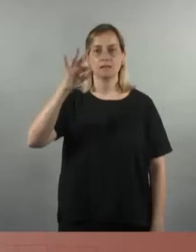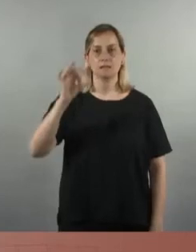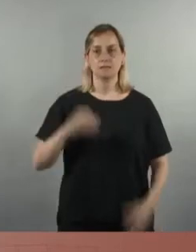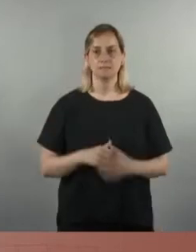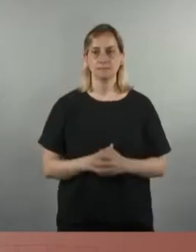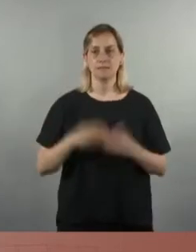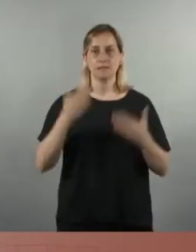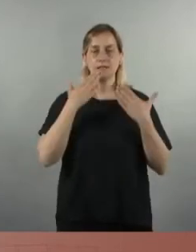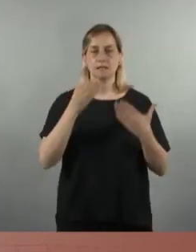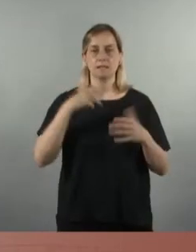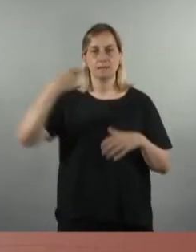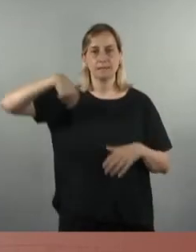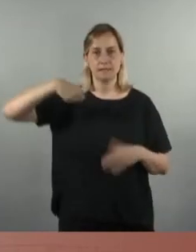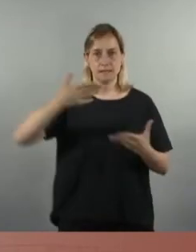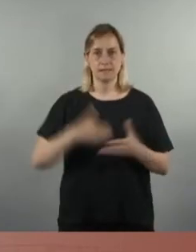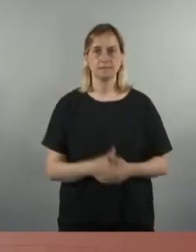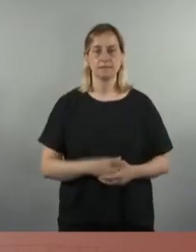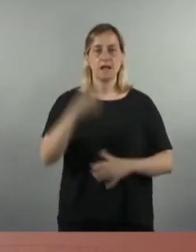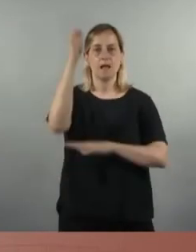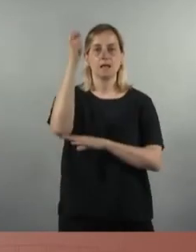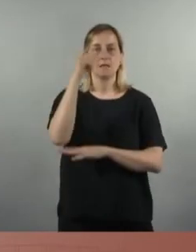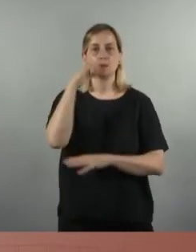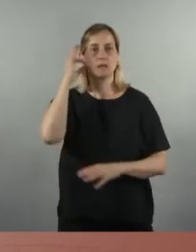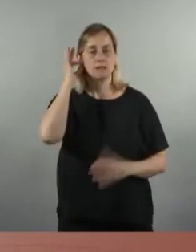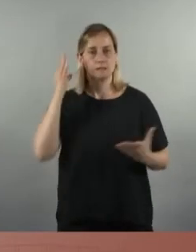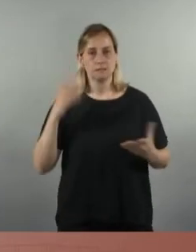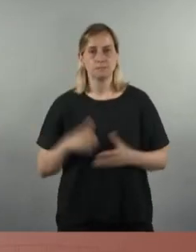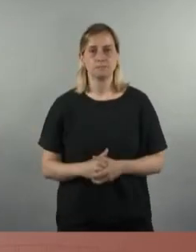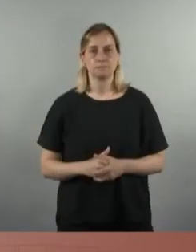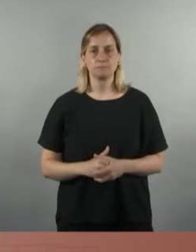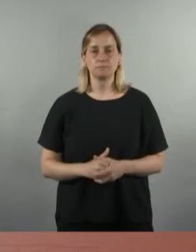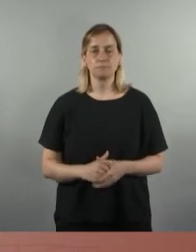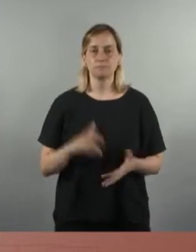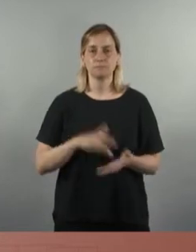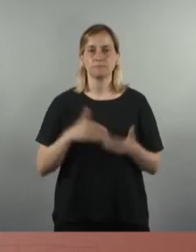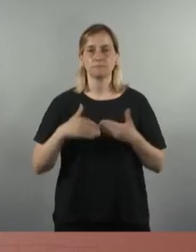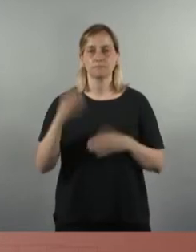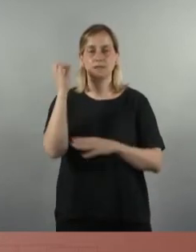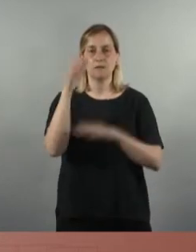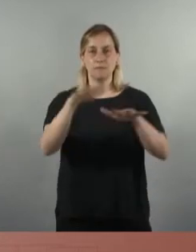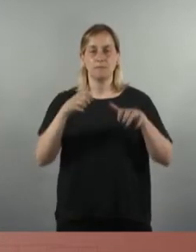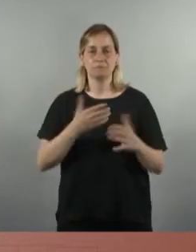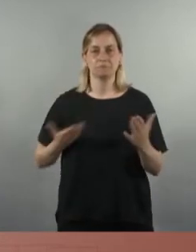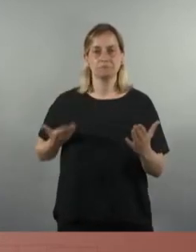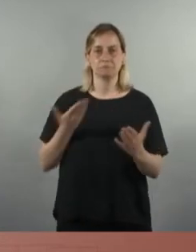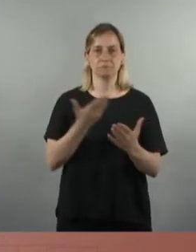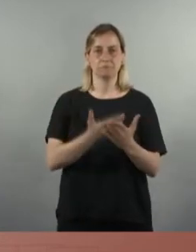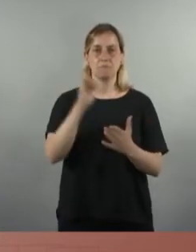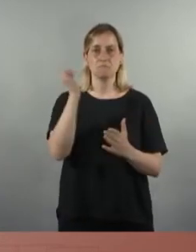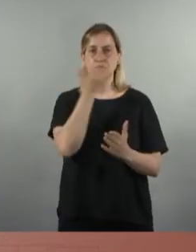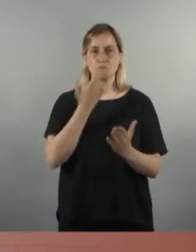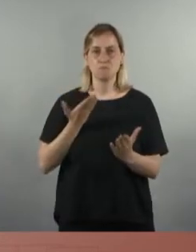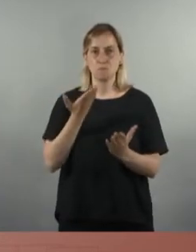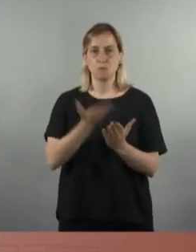Sí, gràcies, presidenta, diputats, diputades. Avui portem en aquest ple la moció que és la